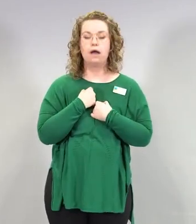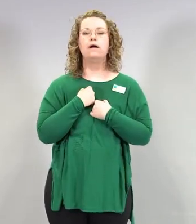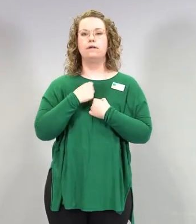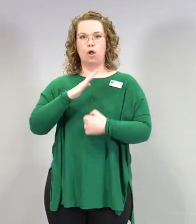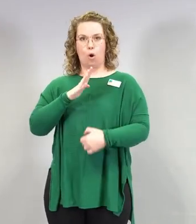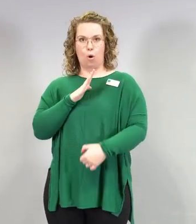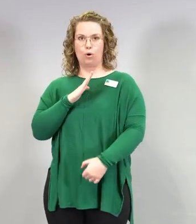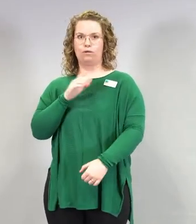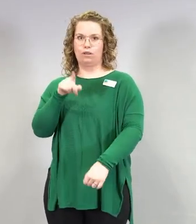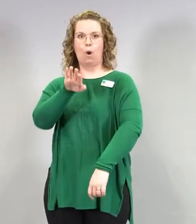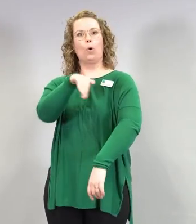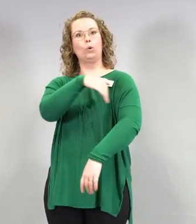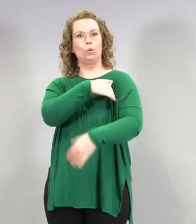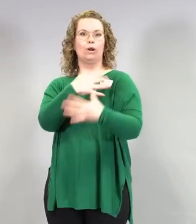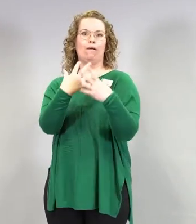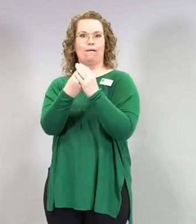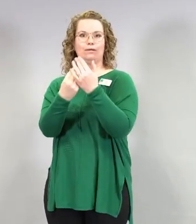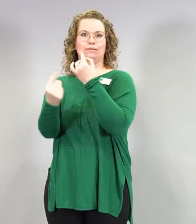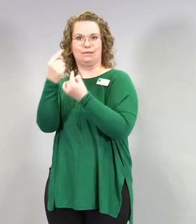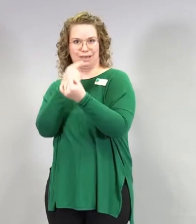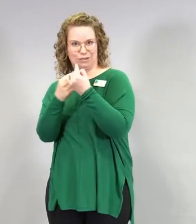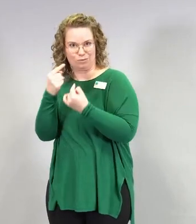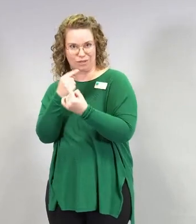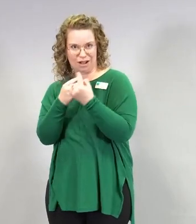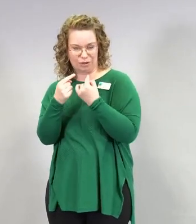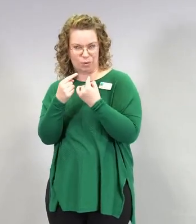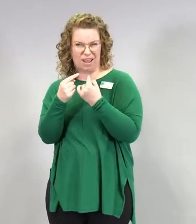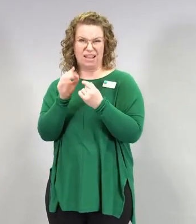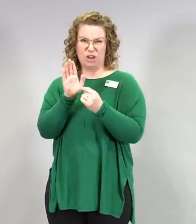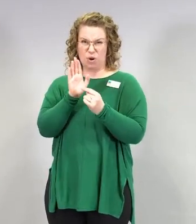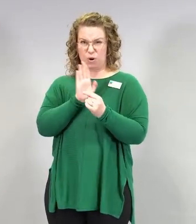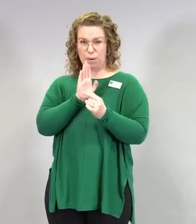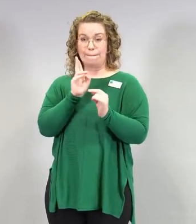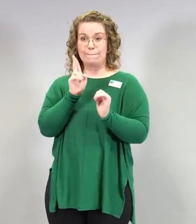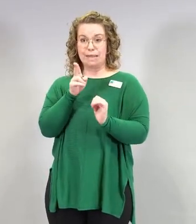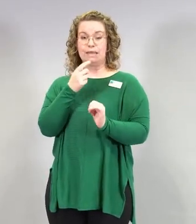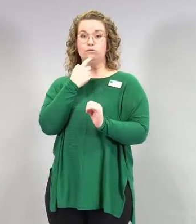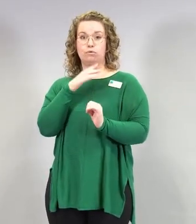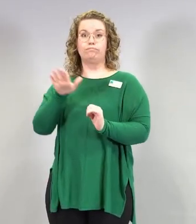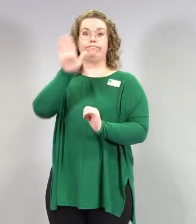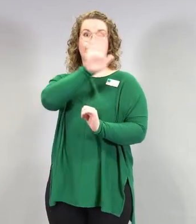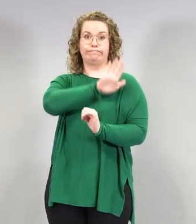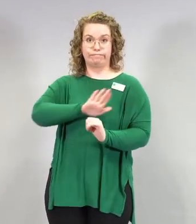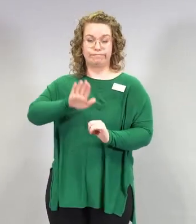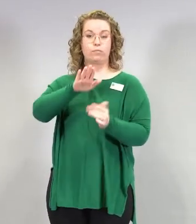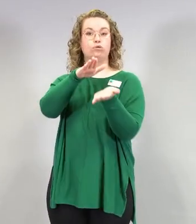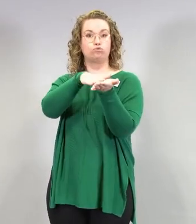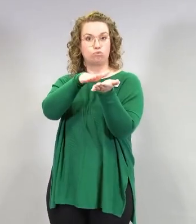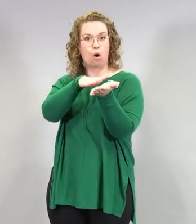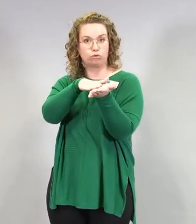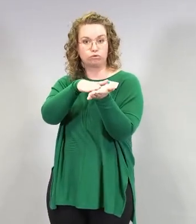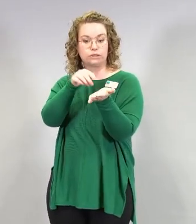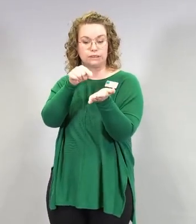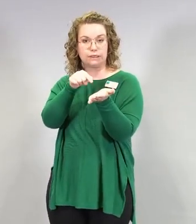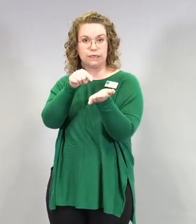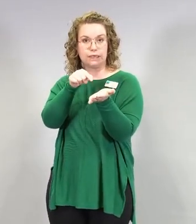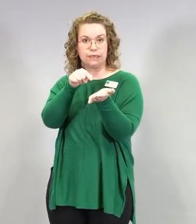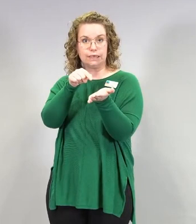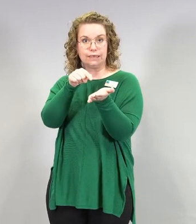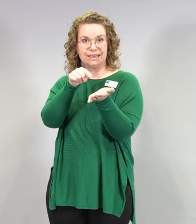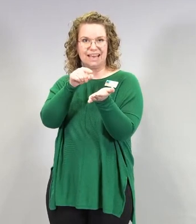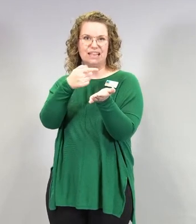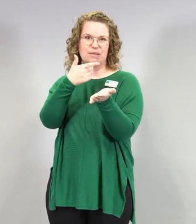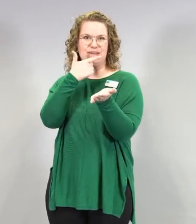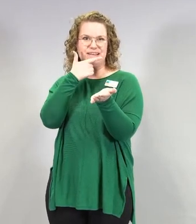jos on tällainen suositus, että ei suositella tämän riskisuhteen vuoksi